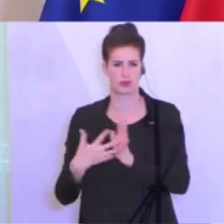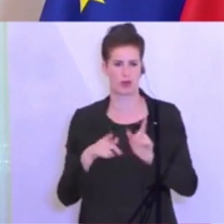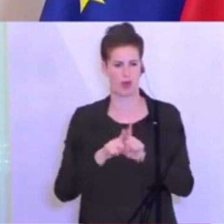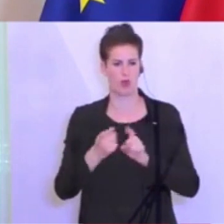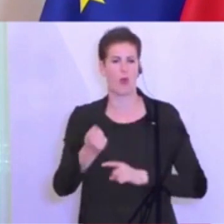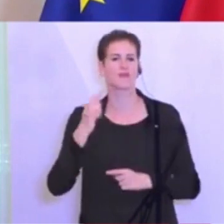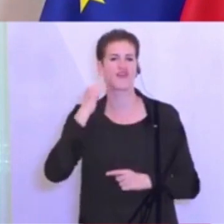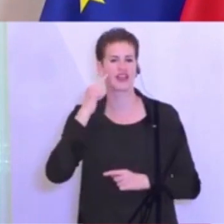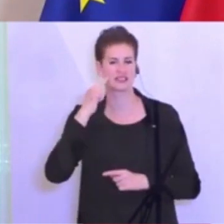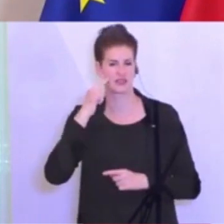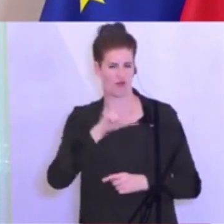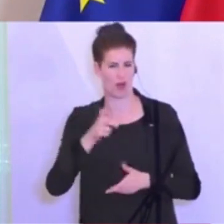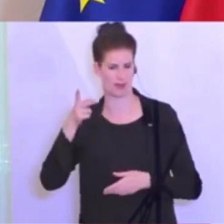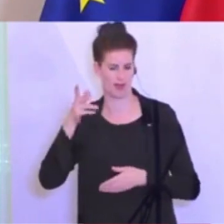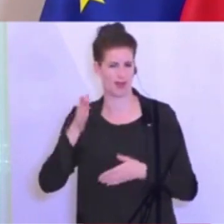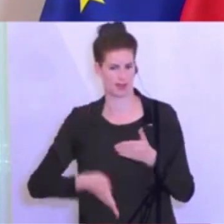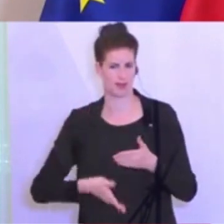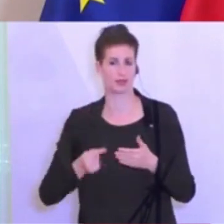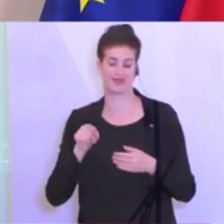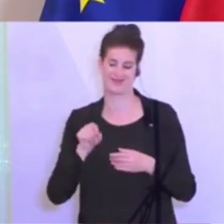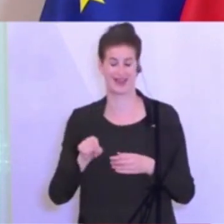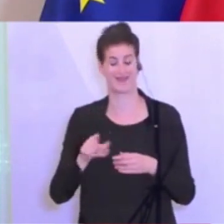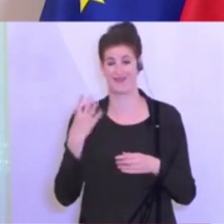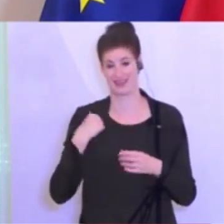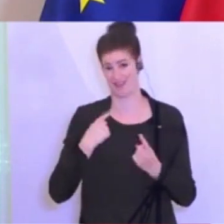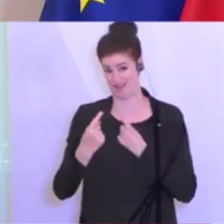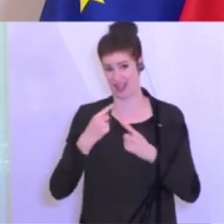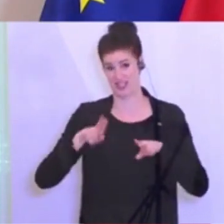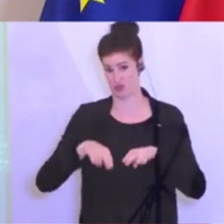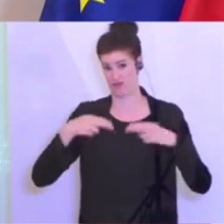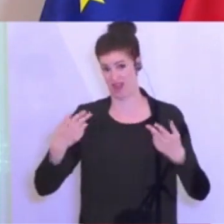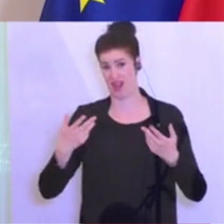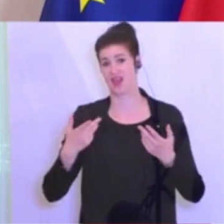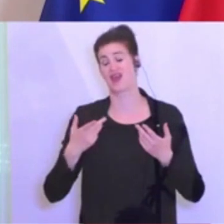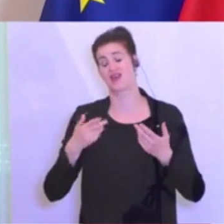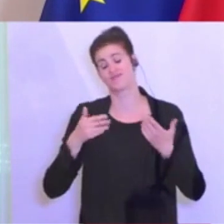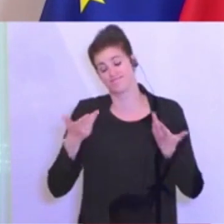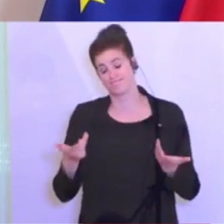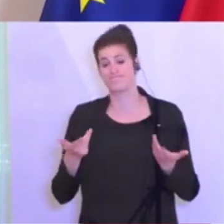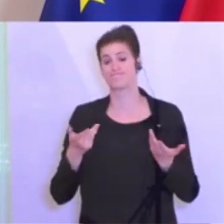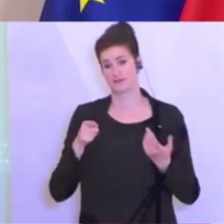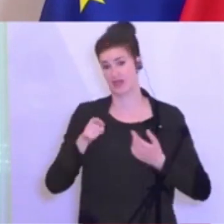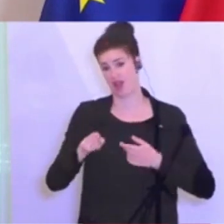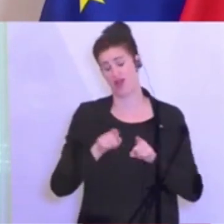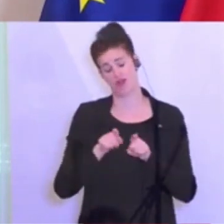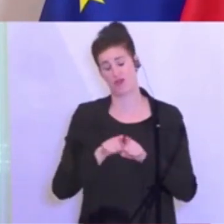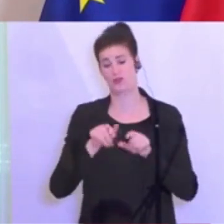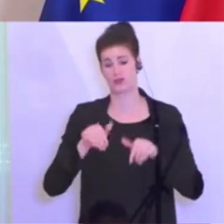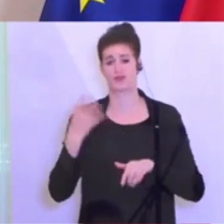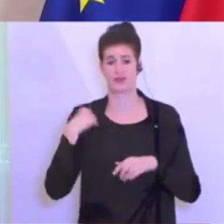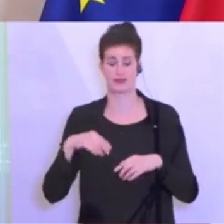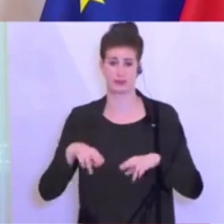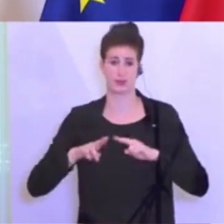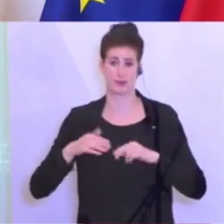eines zu verhindern, nämlich Verkehrsunfälle und vor allem auch Leben zu retten, in dem diese gar nicht stattfinden können.